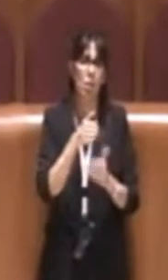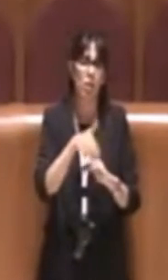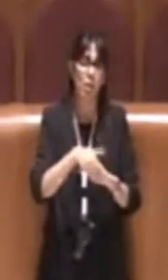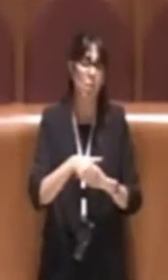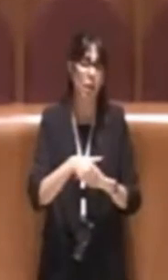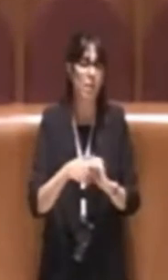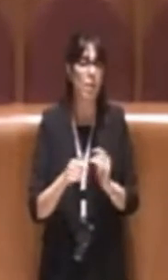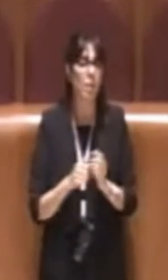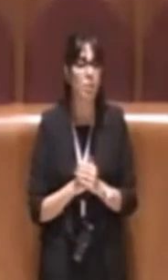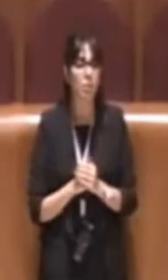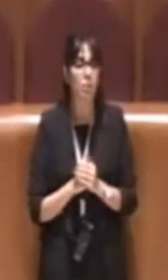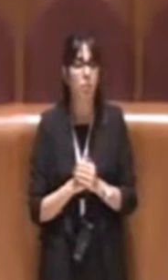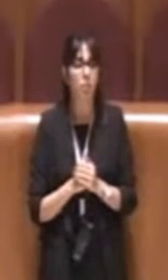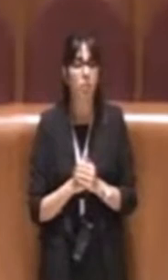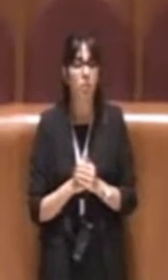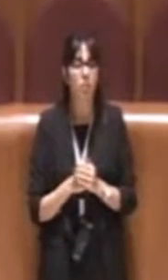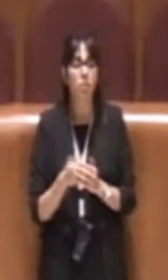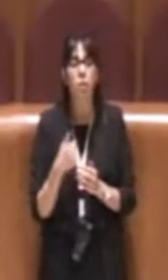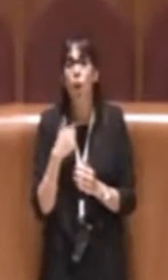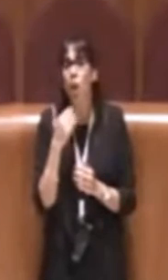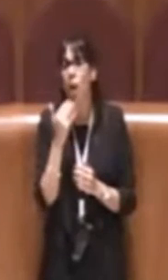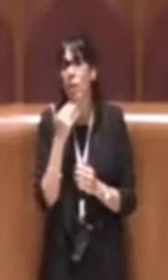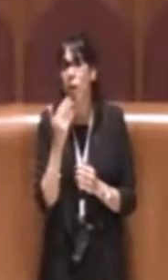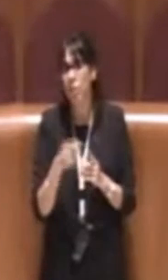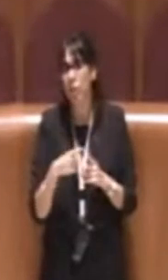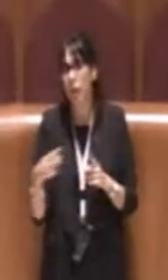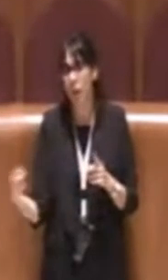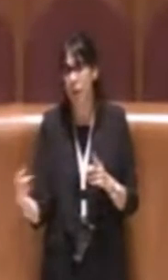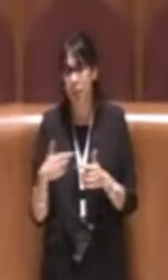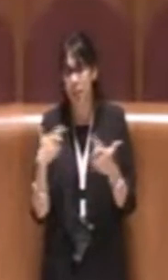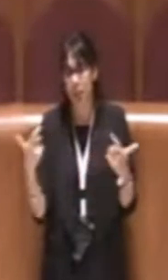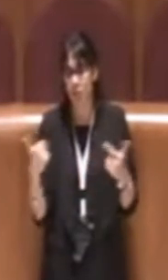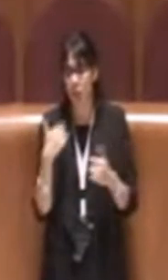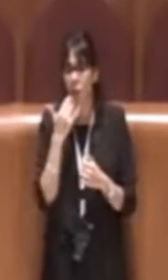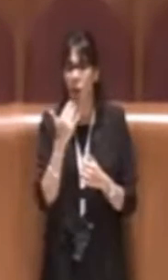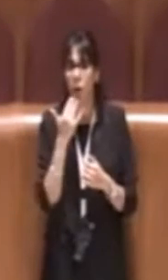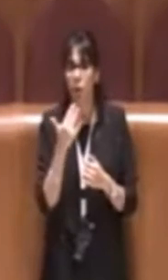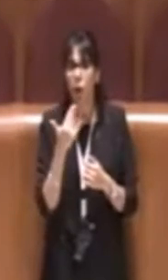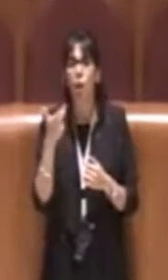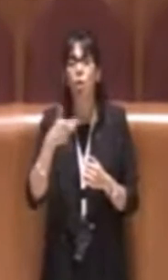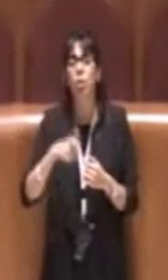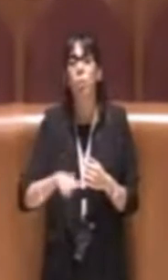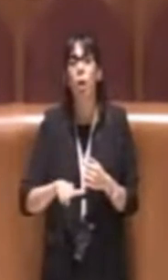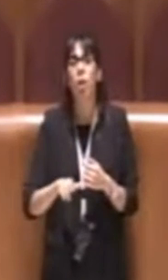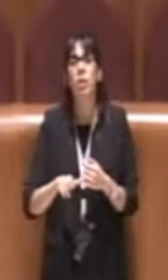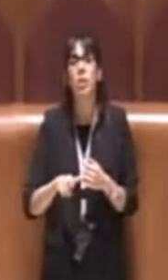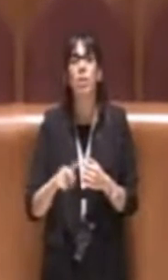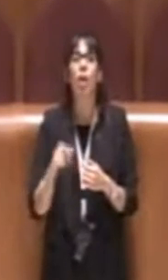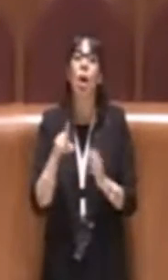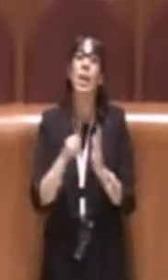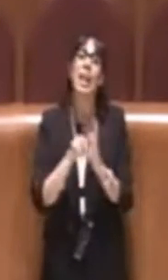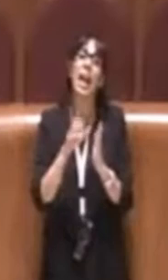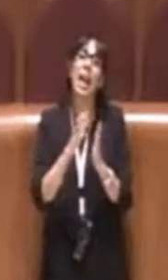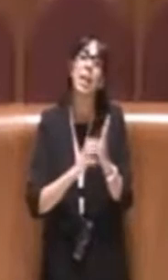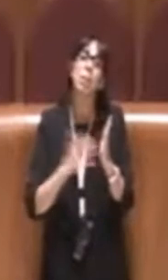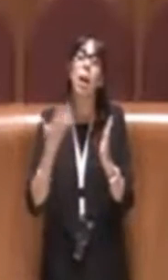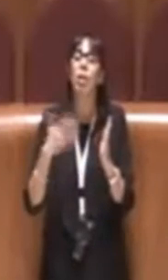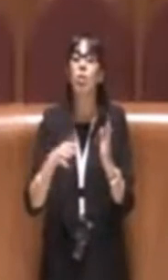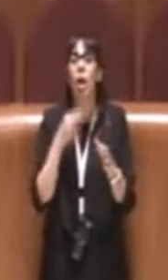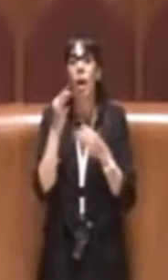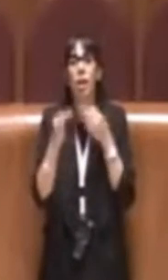Io non mi vorrei dilungare molto perché la delibera è stata già ben